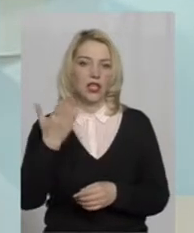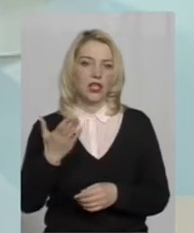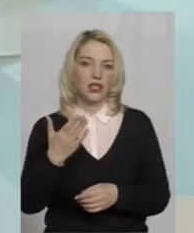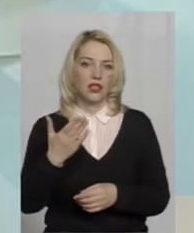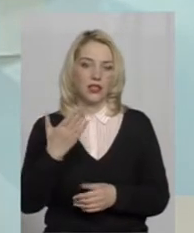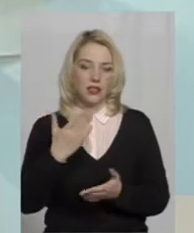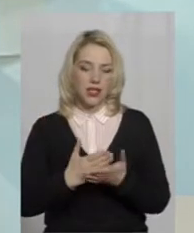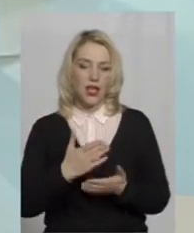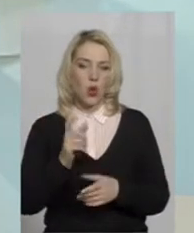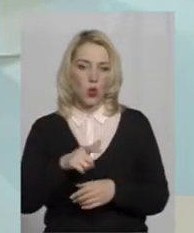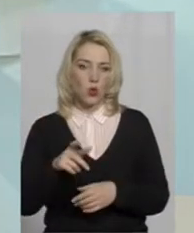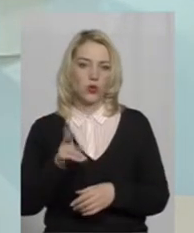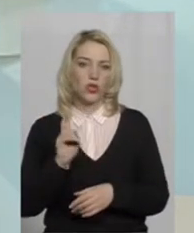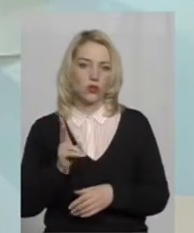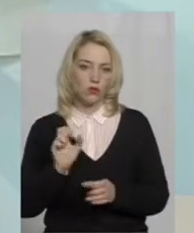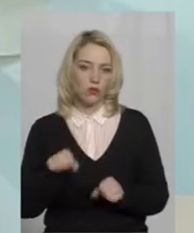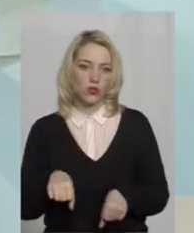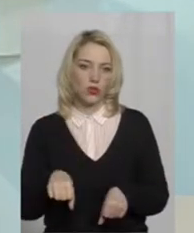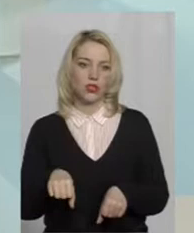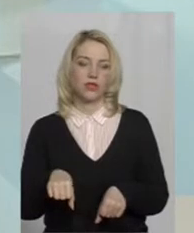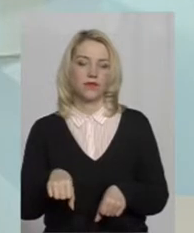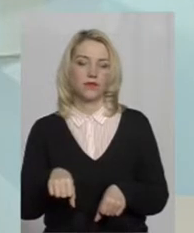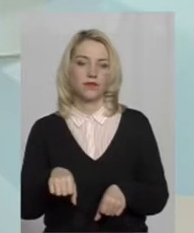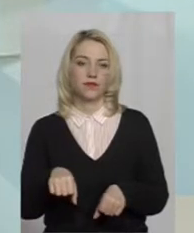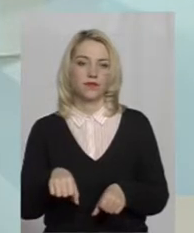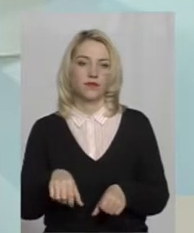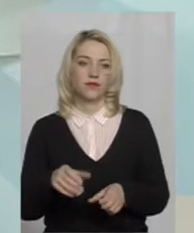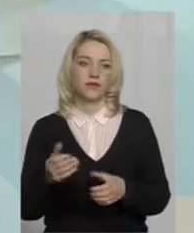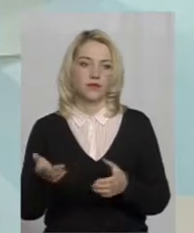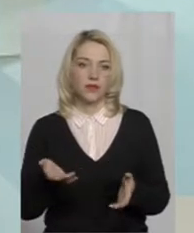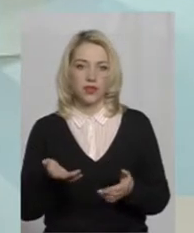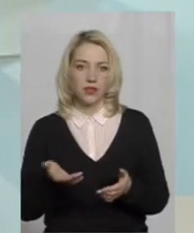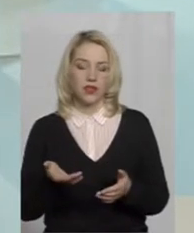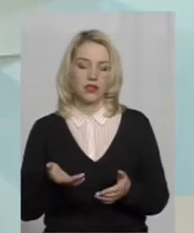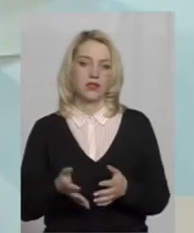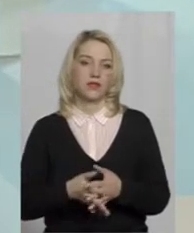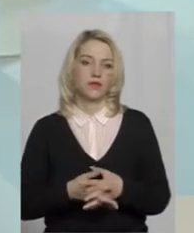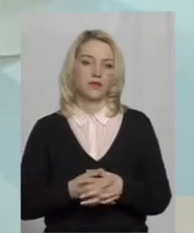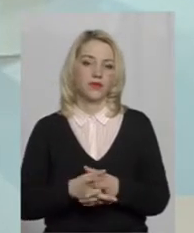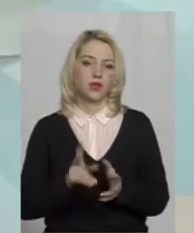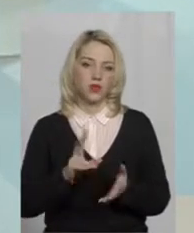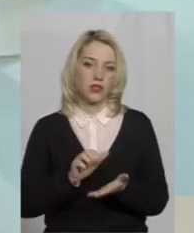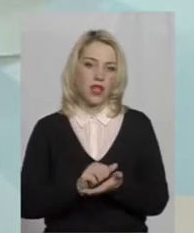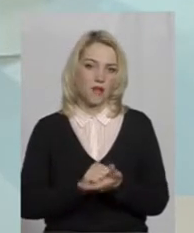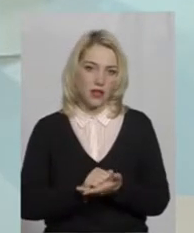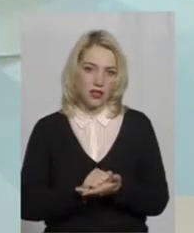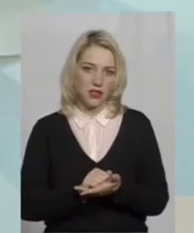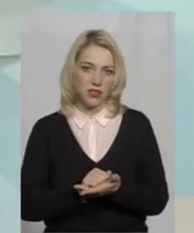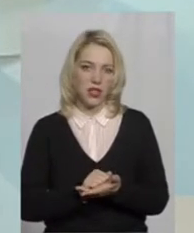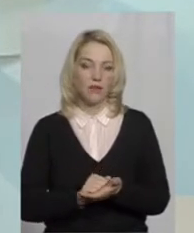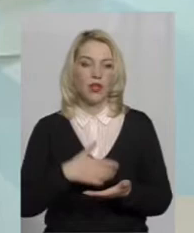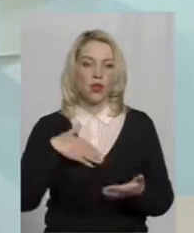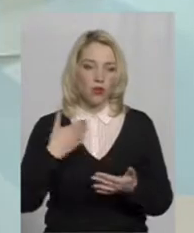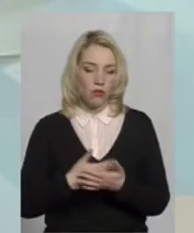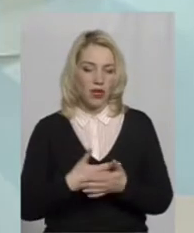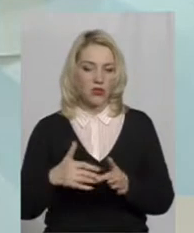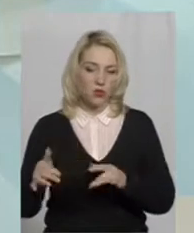можуть в якійсь степені займатися громадською